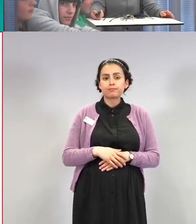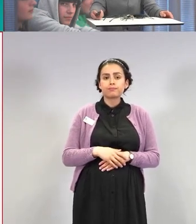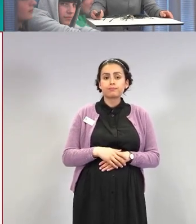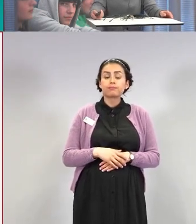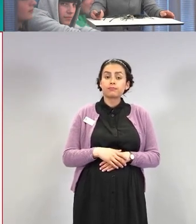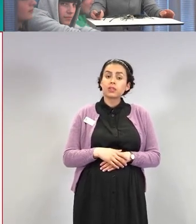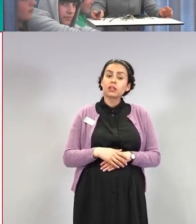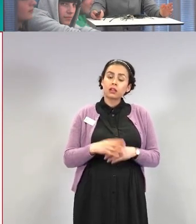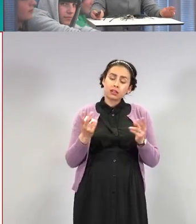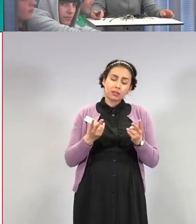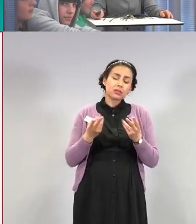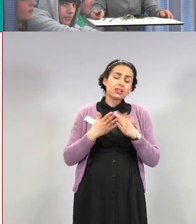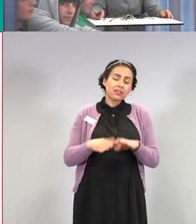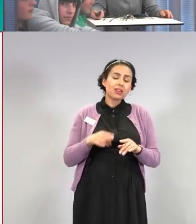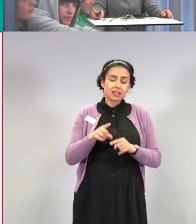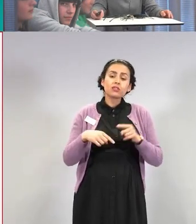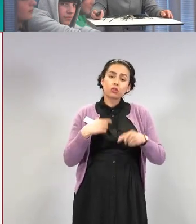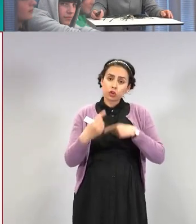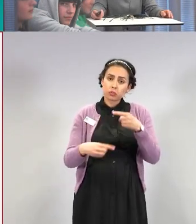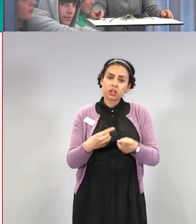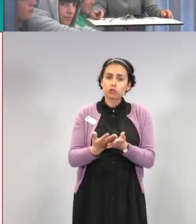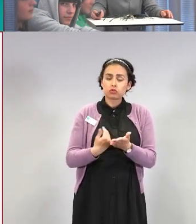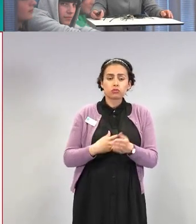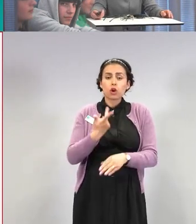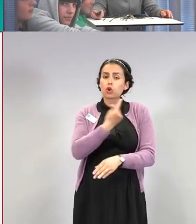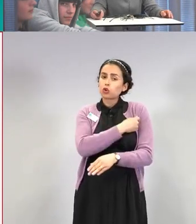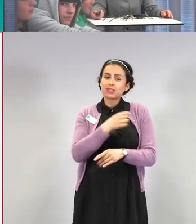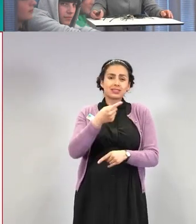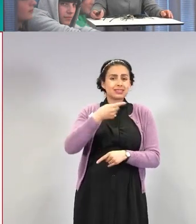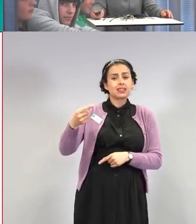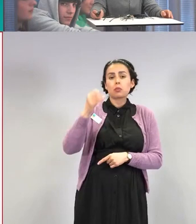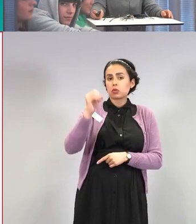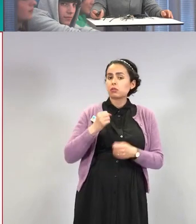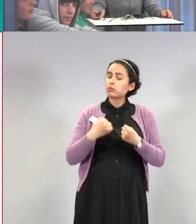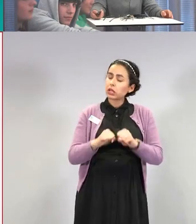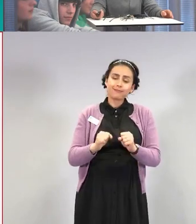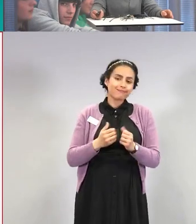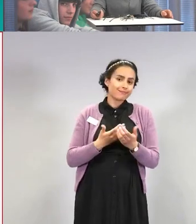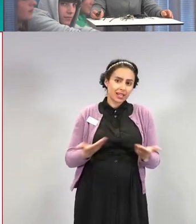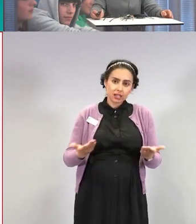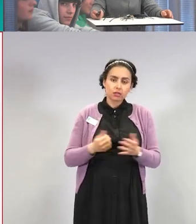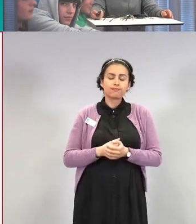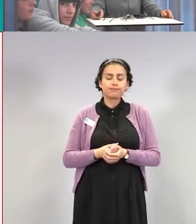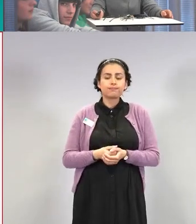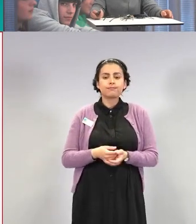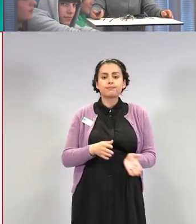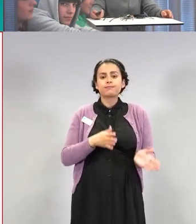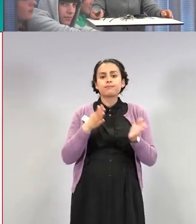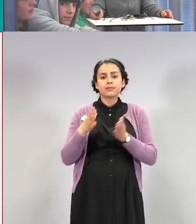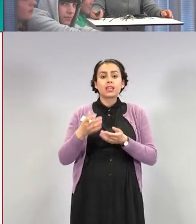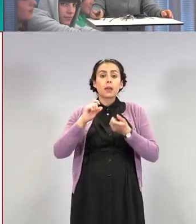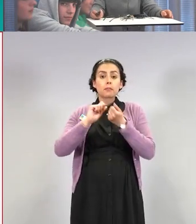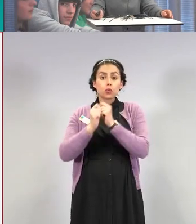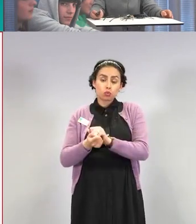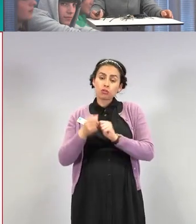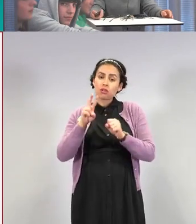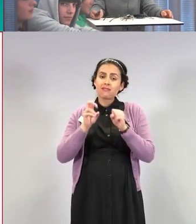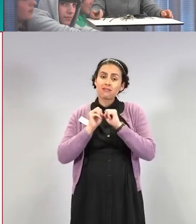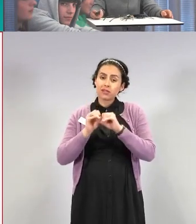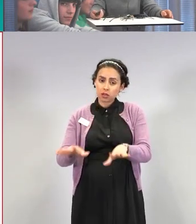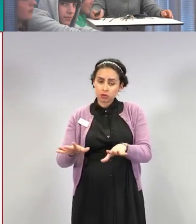Tätä on odotettukin, kun eivät ole 100% enää rokotteet kuitenkaan. Muuntovirusten osuus näistä suomalaisista